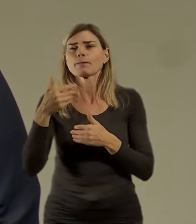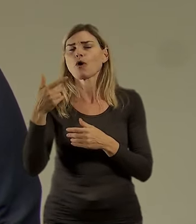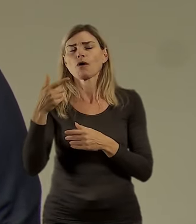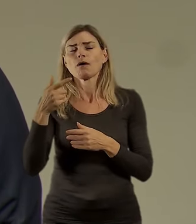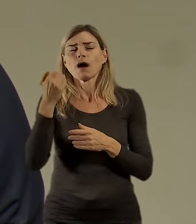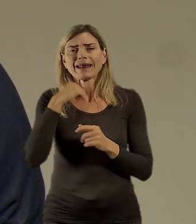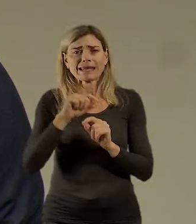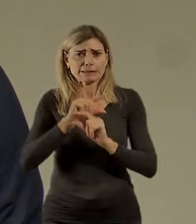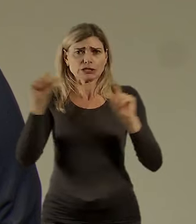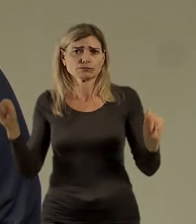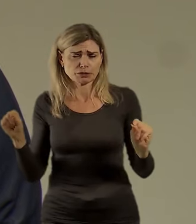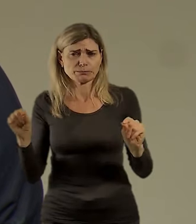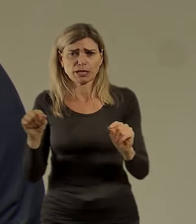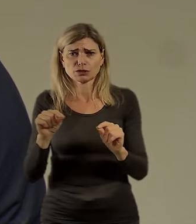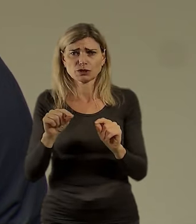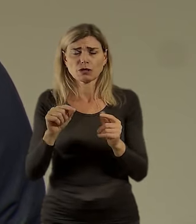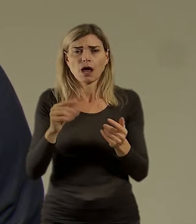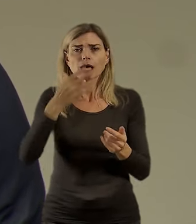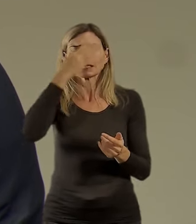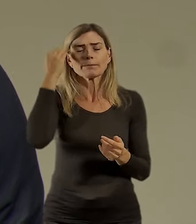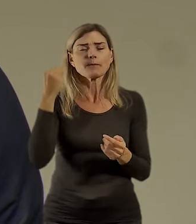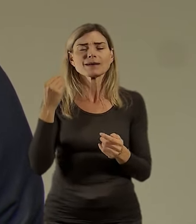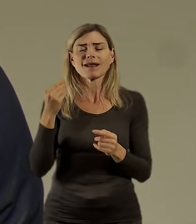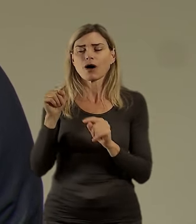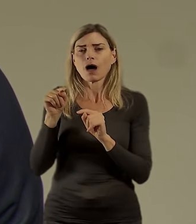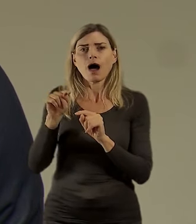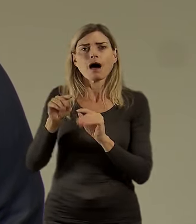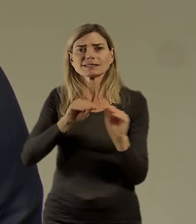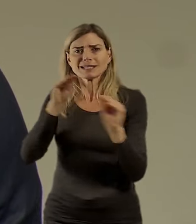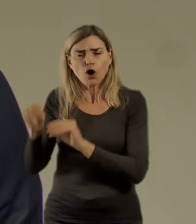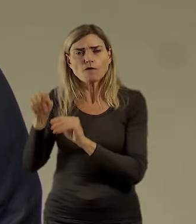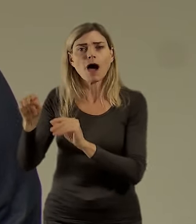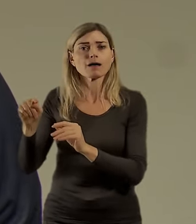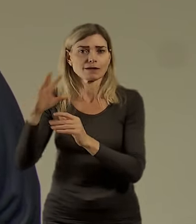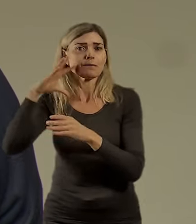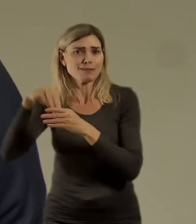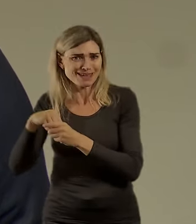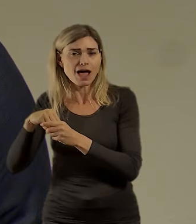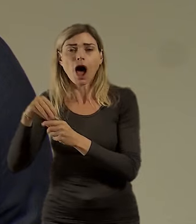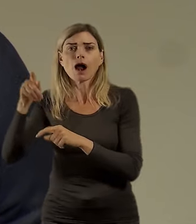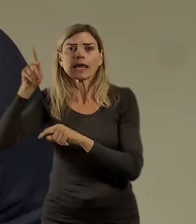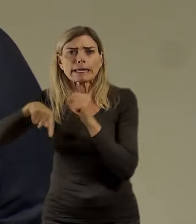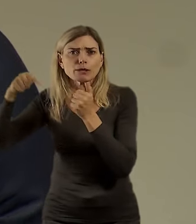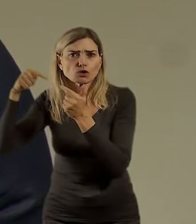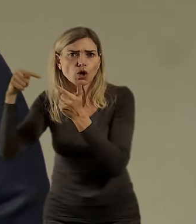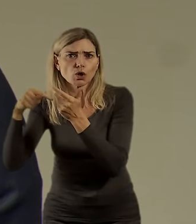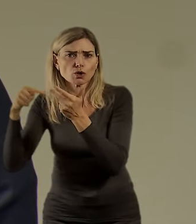tolik na tu vybavenost. Až pod velkým tlakem kritiky a se začaly jako doplňovat